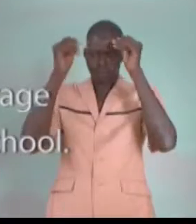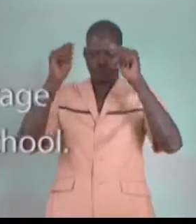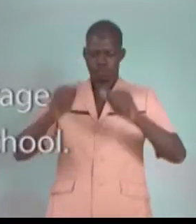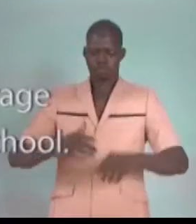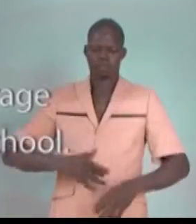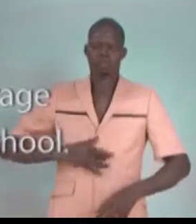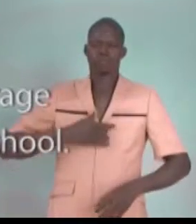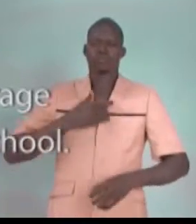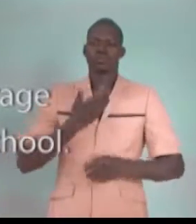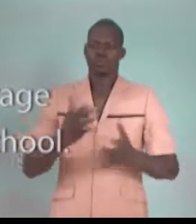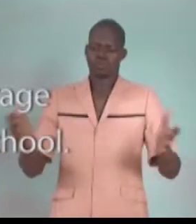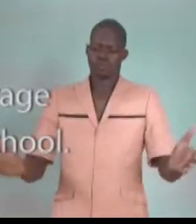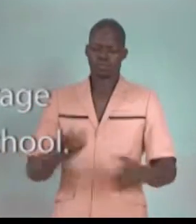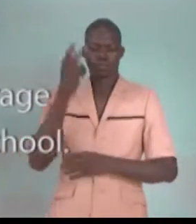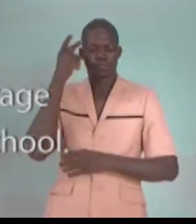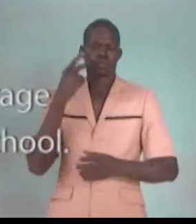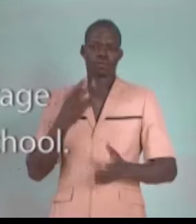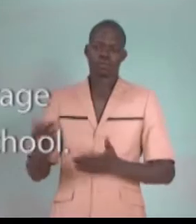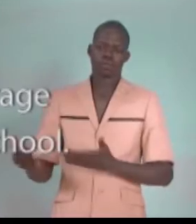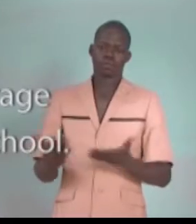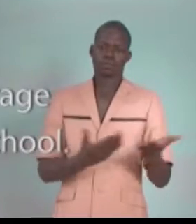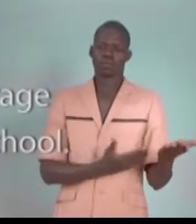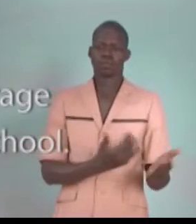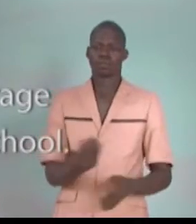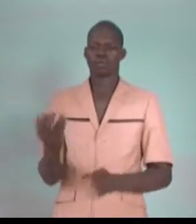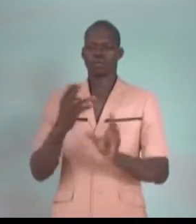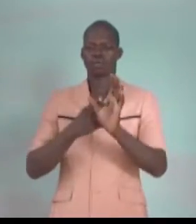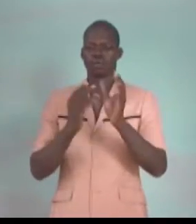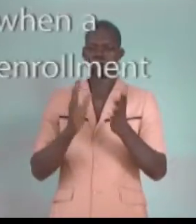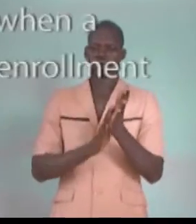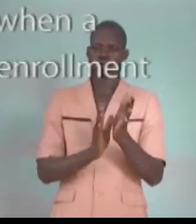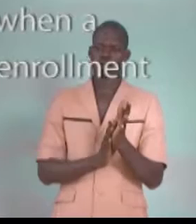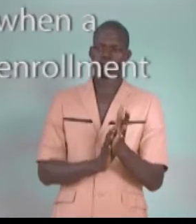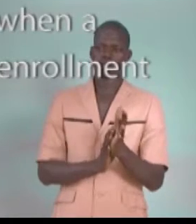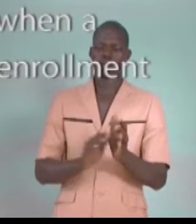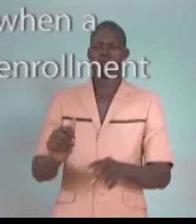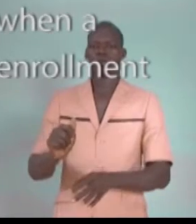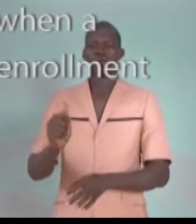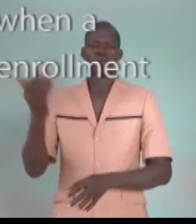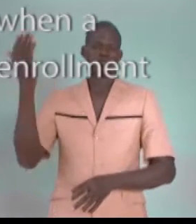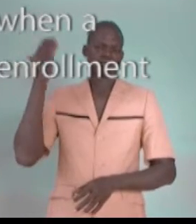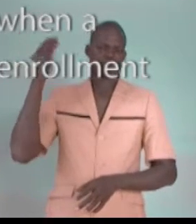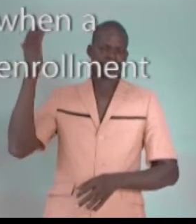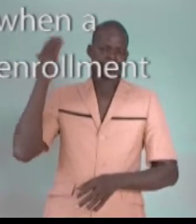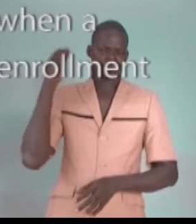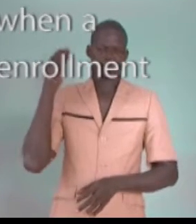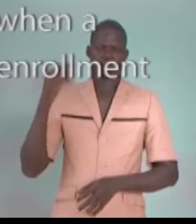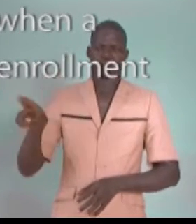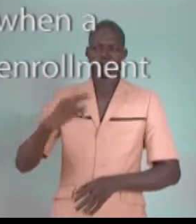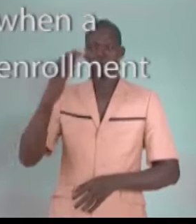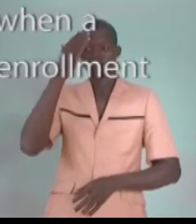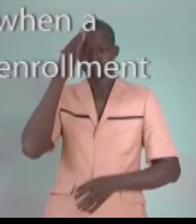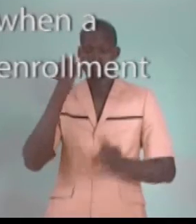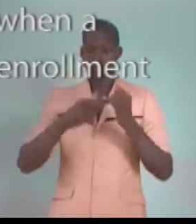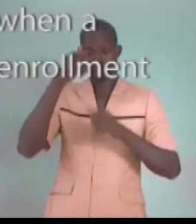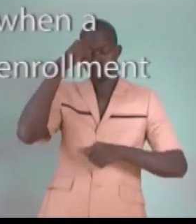sensibiliser, inciter les parents à envoyer leurs enfants handicapés à l'école. Alors qu'autrefois, vous savez, si